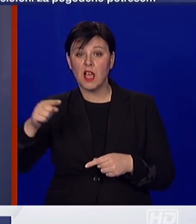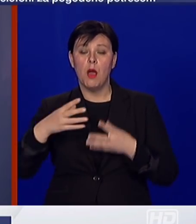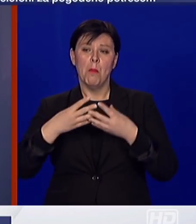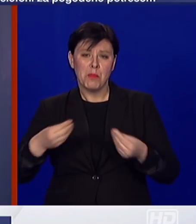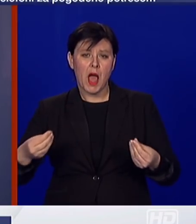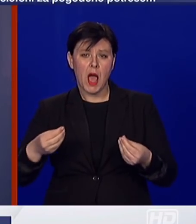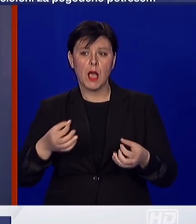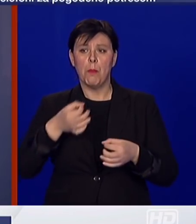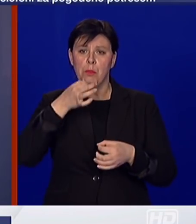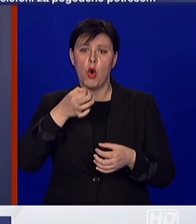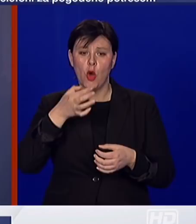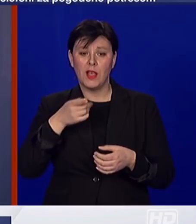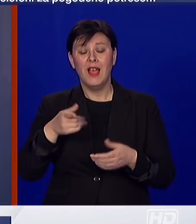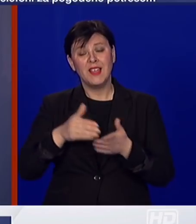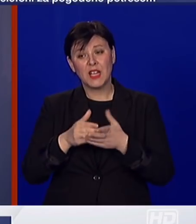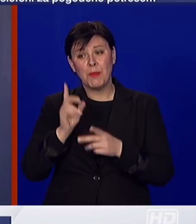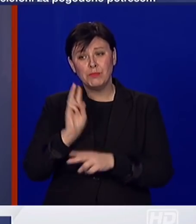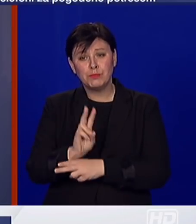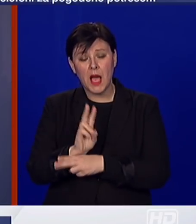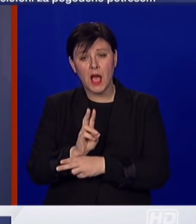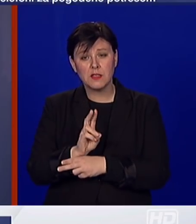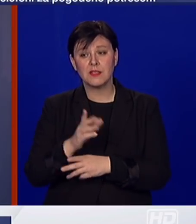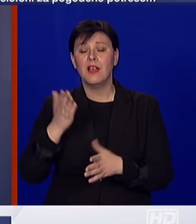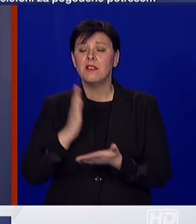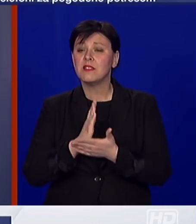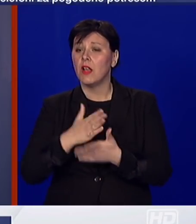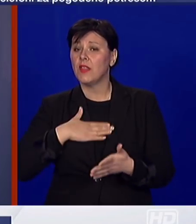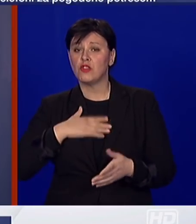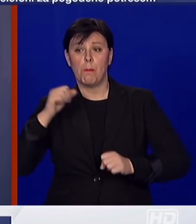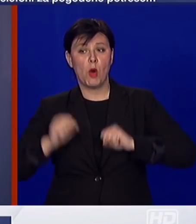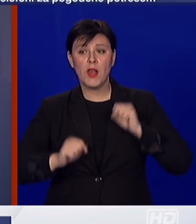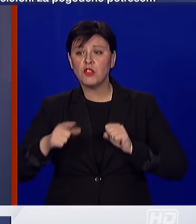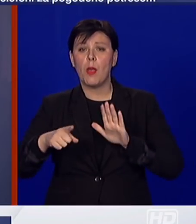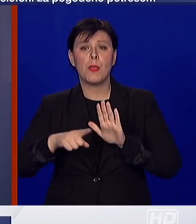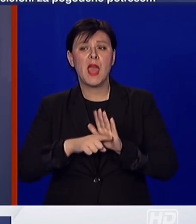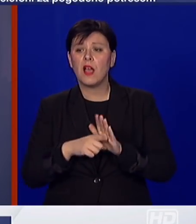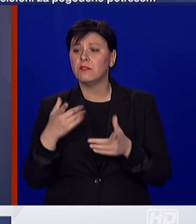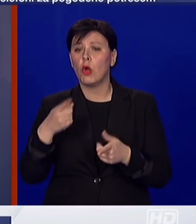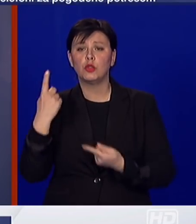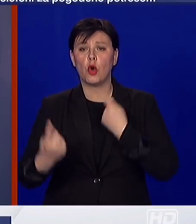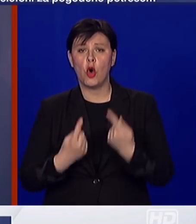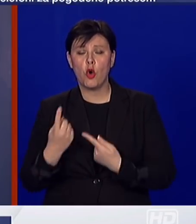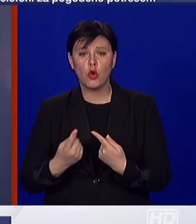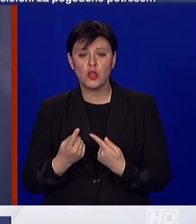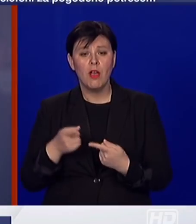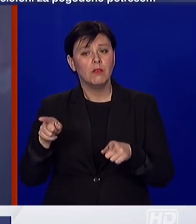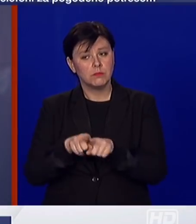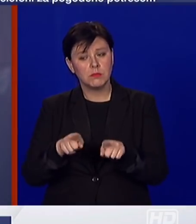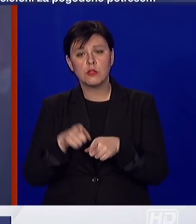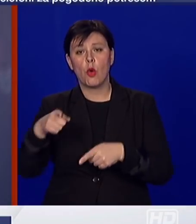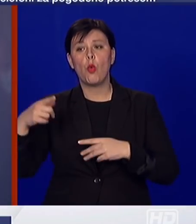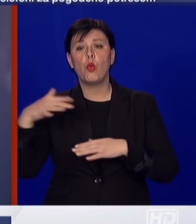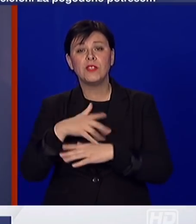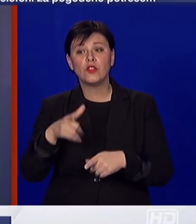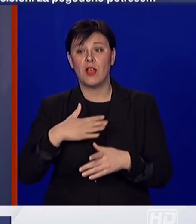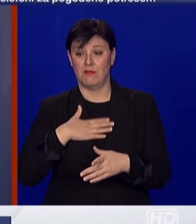dakle trebamo obratiti pažnju na to. Svako naše ponašanje, svaki ovakav negativan događaj utječe na ovu